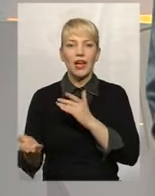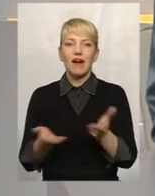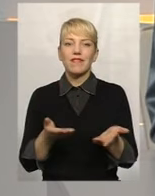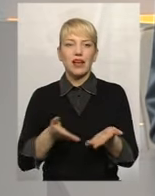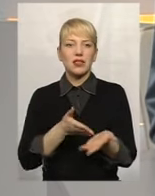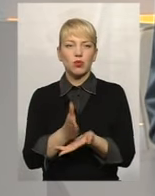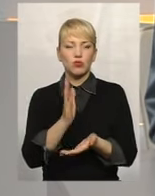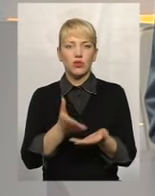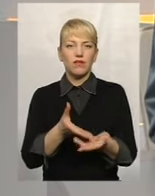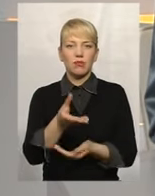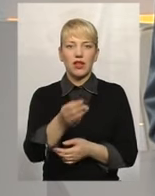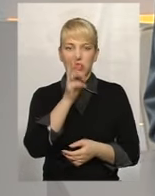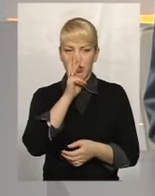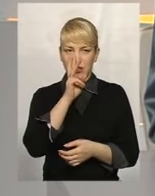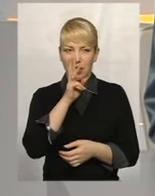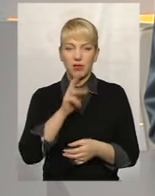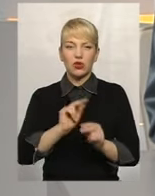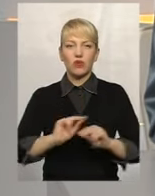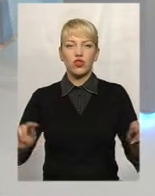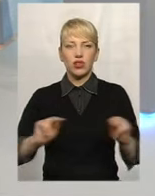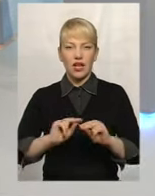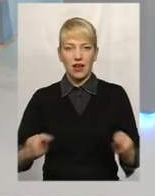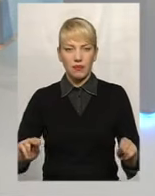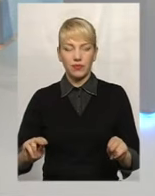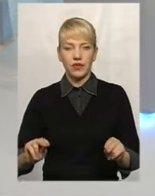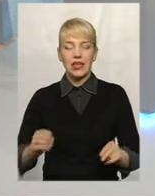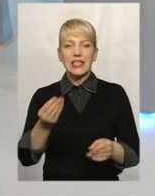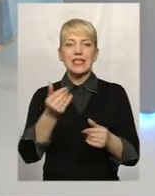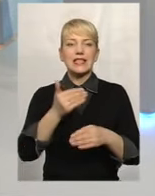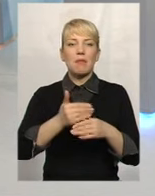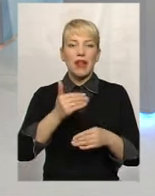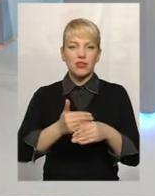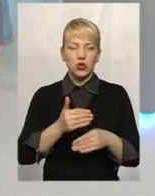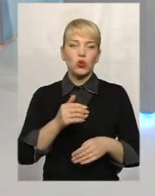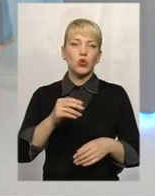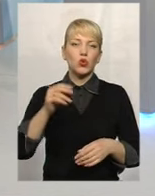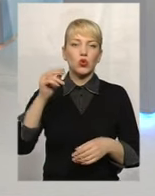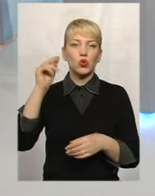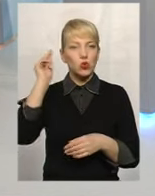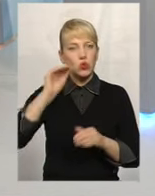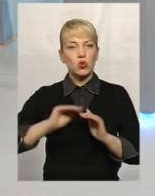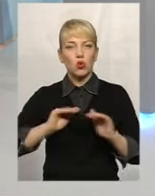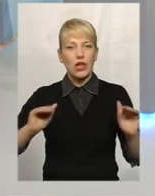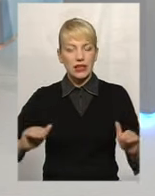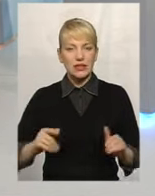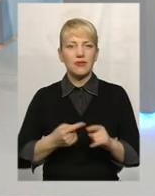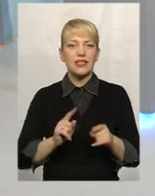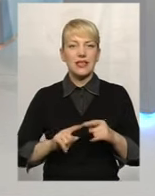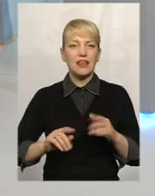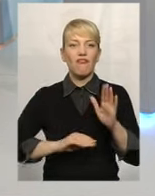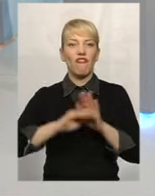має виплачувати зарплату вчителям, стипендію студентам цих вишів,